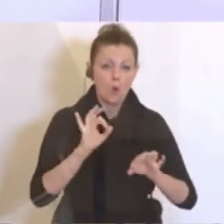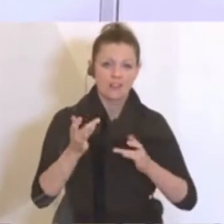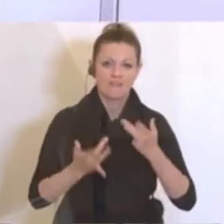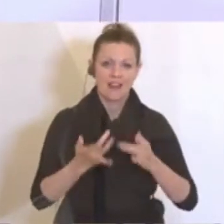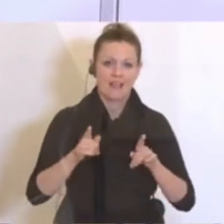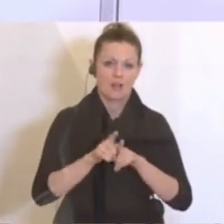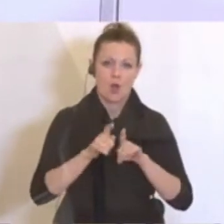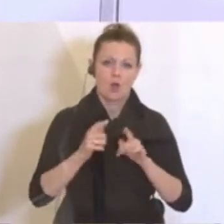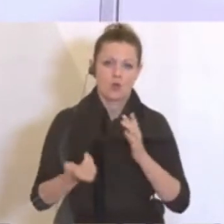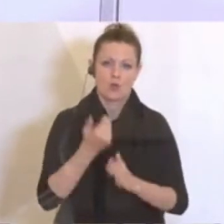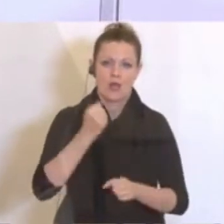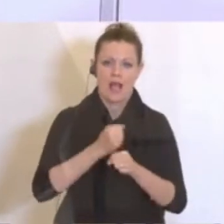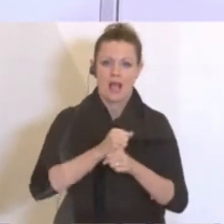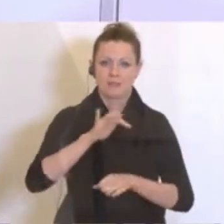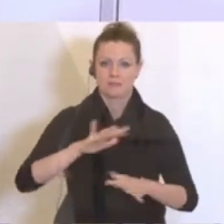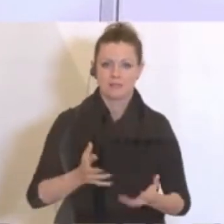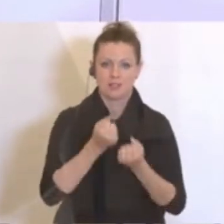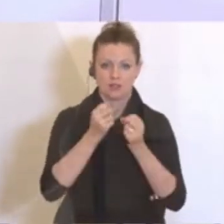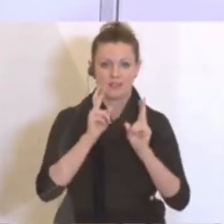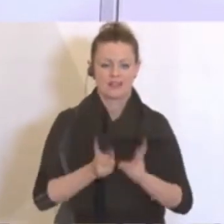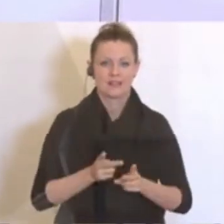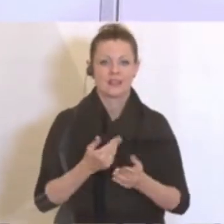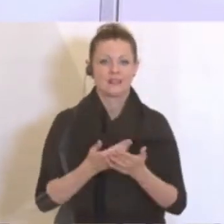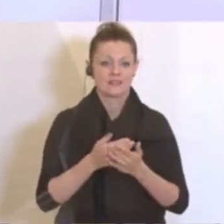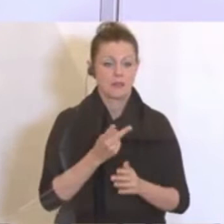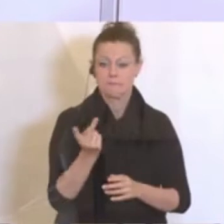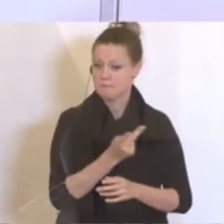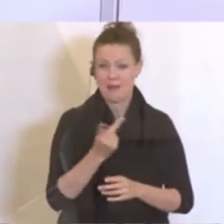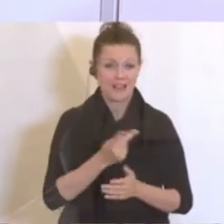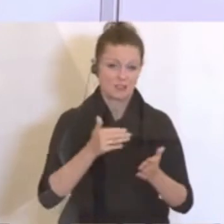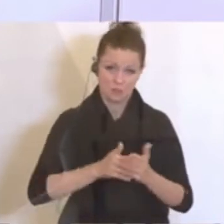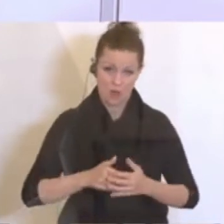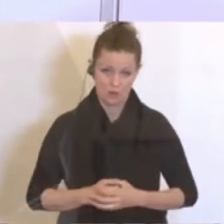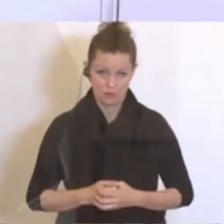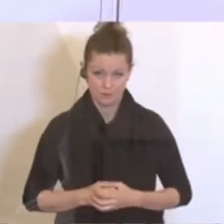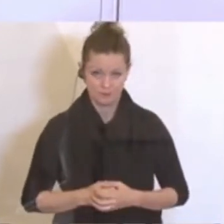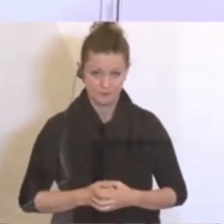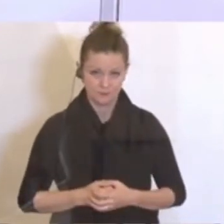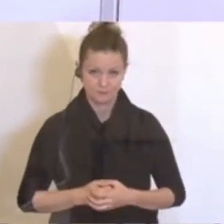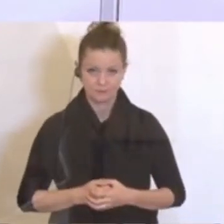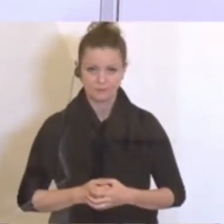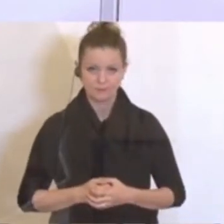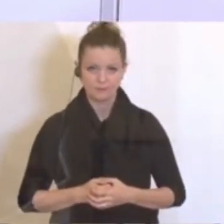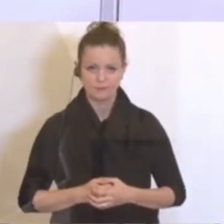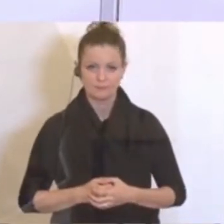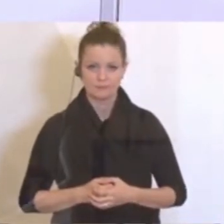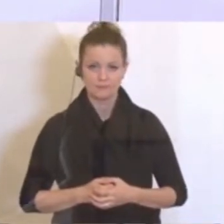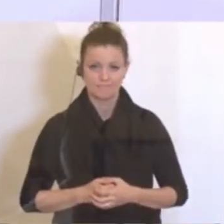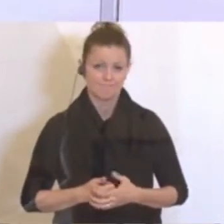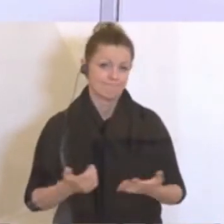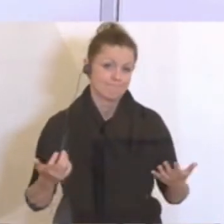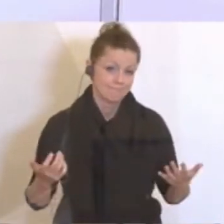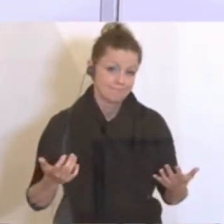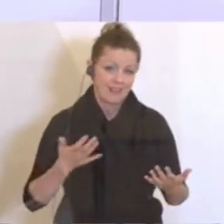entstehen können. Insofern ist es ein Sowohl-als-auch. Und zum Zweiten, wir würden diese Klarheit natürlich gerne